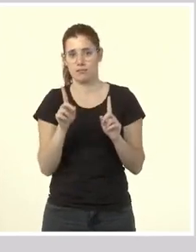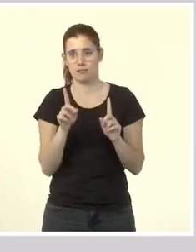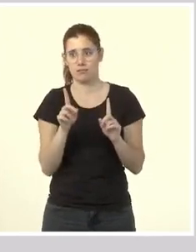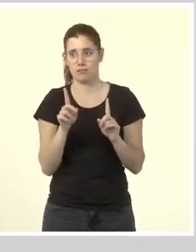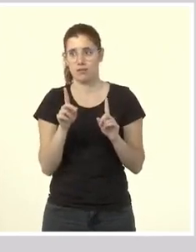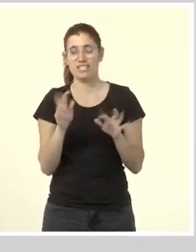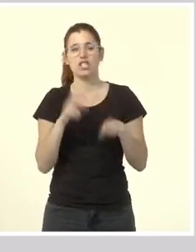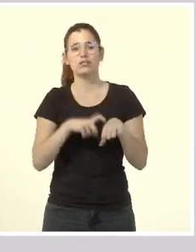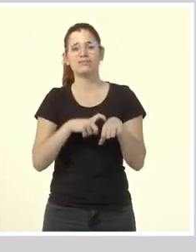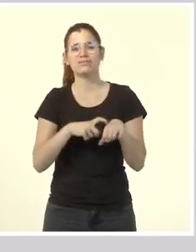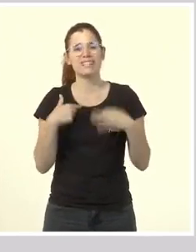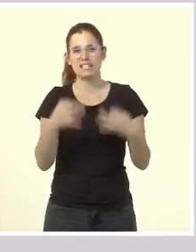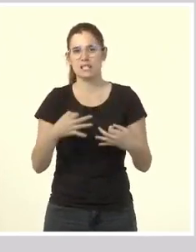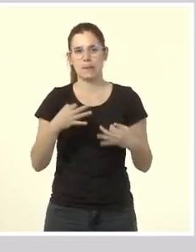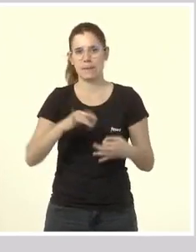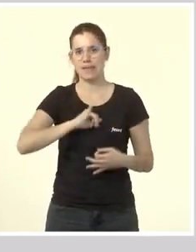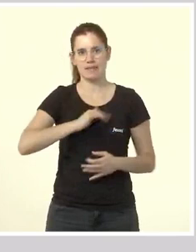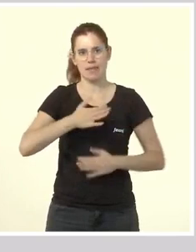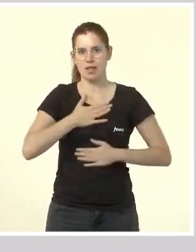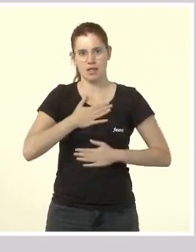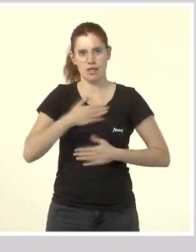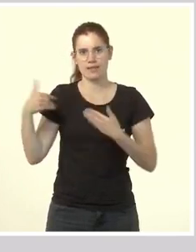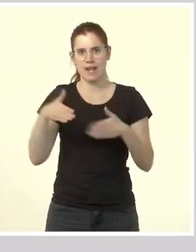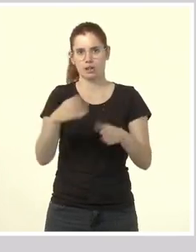Que és el que m'ha caracteritzat sempre en la meva trajectòria política.